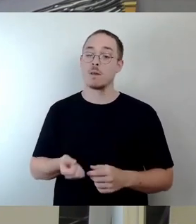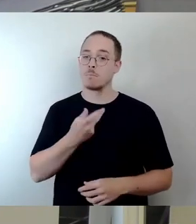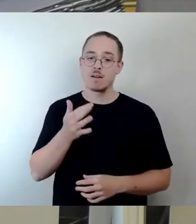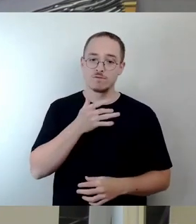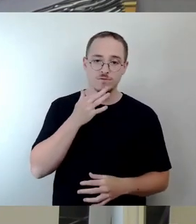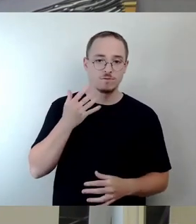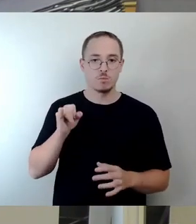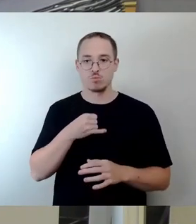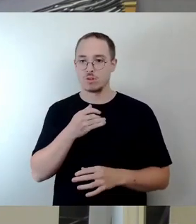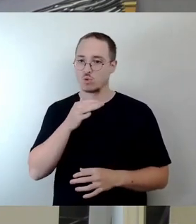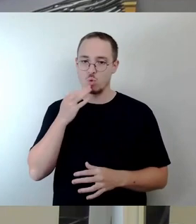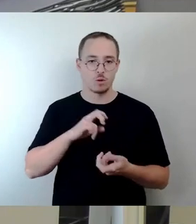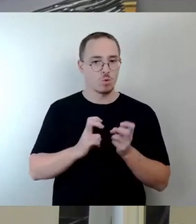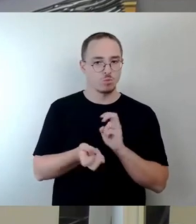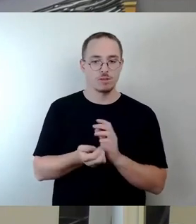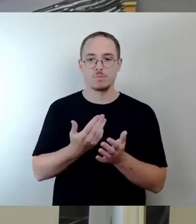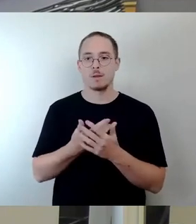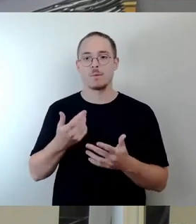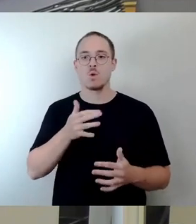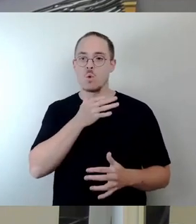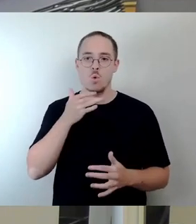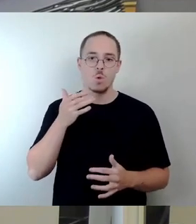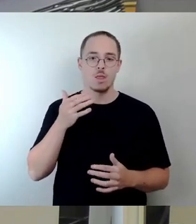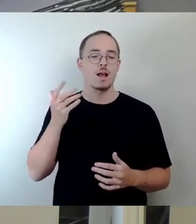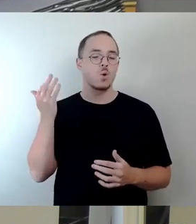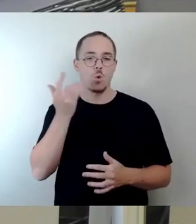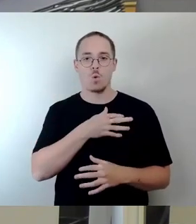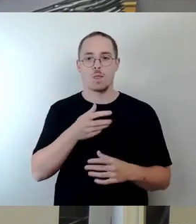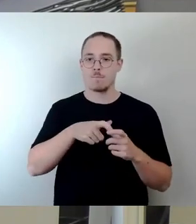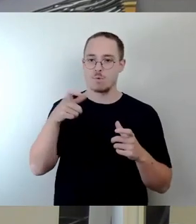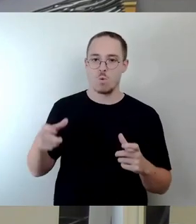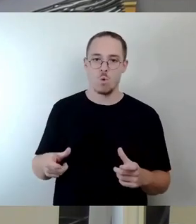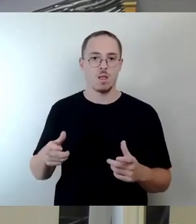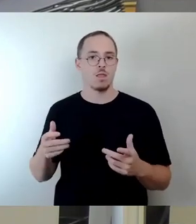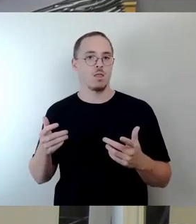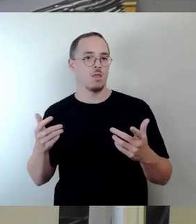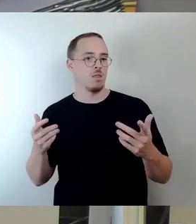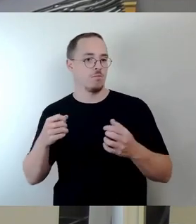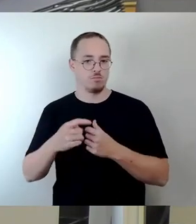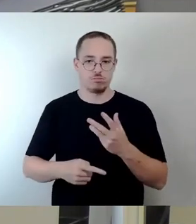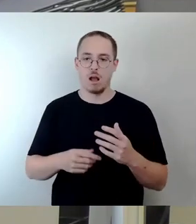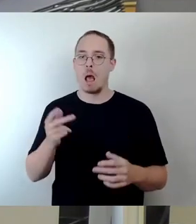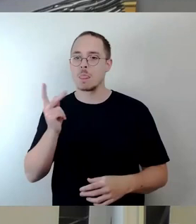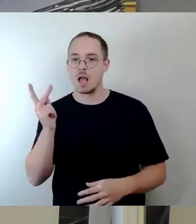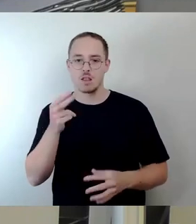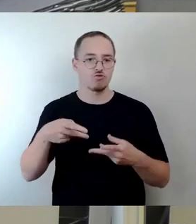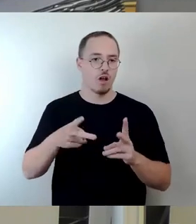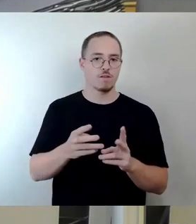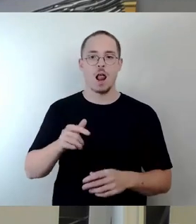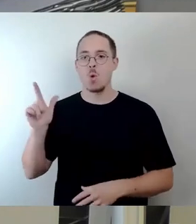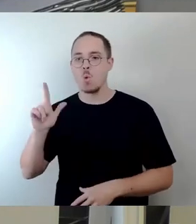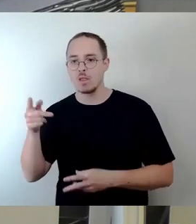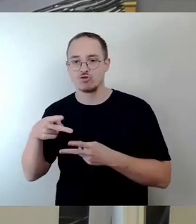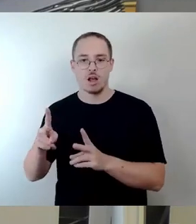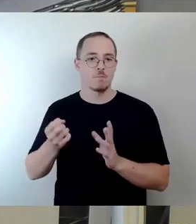Straße, an der Reitbahnstraße. Die Katharinenstraße soll kommen. Die Blumenstraße wird ein ganz interessantes Projekt. Die Luisenstraße soll auch